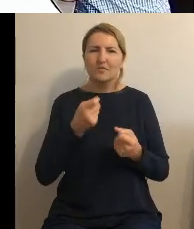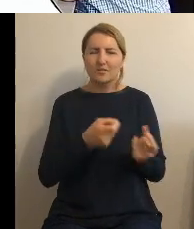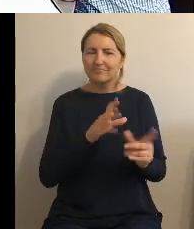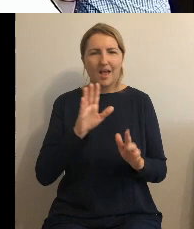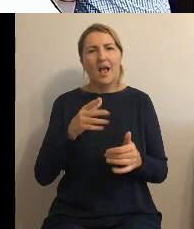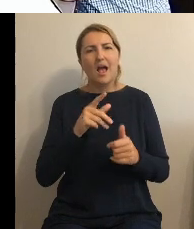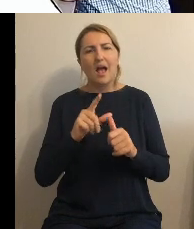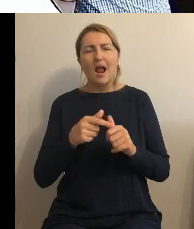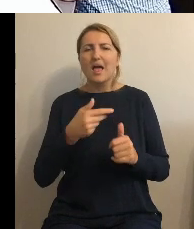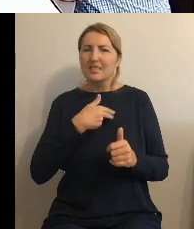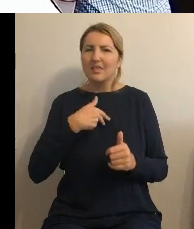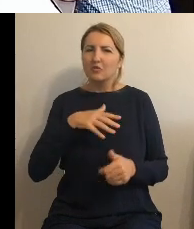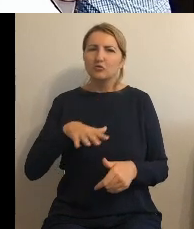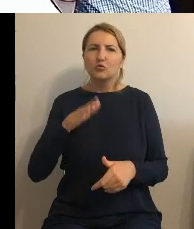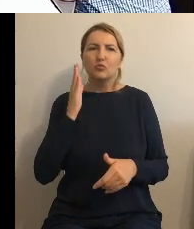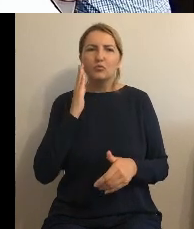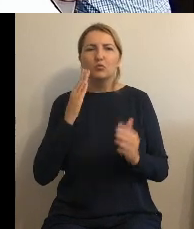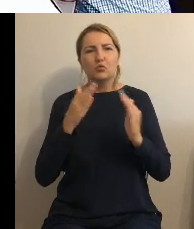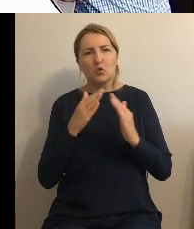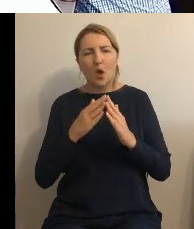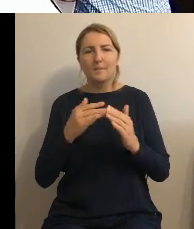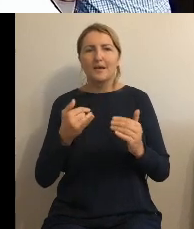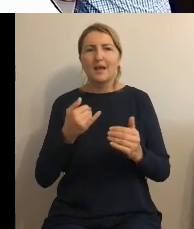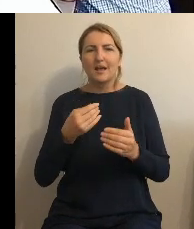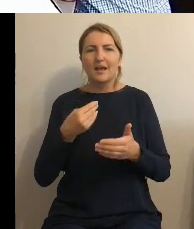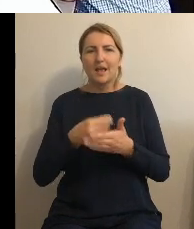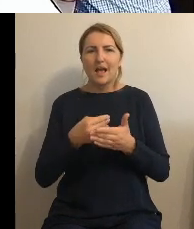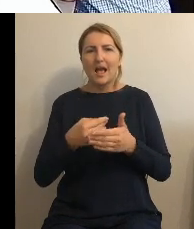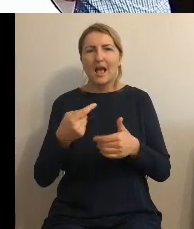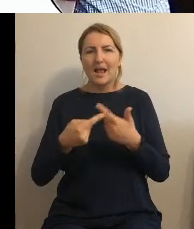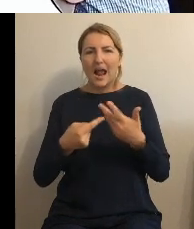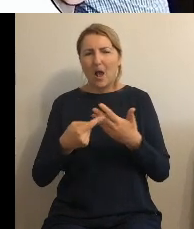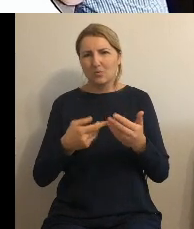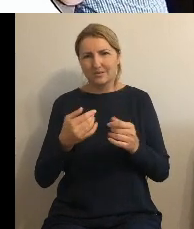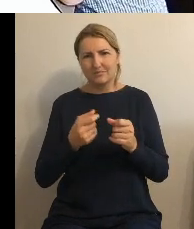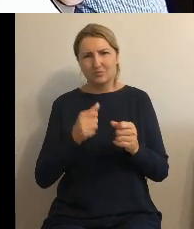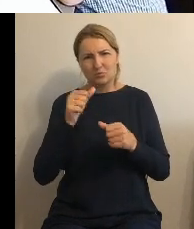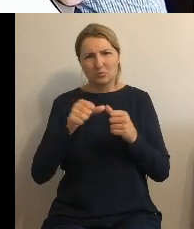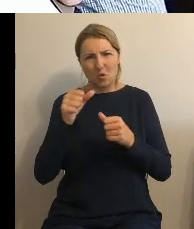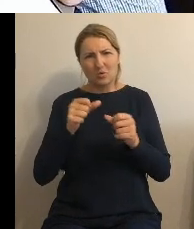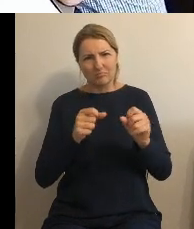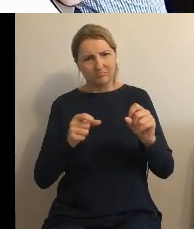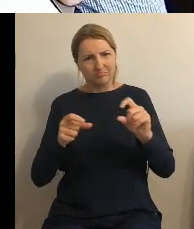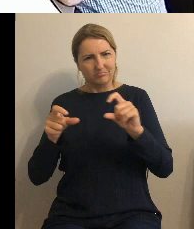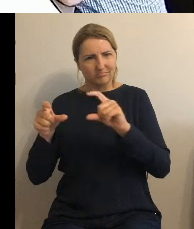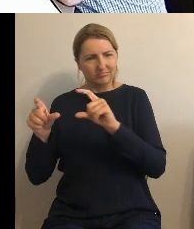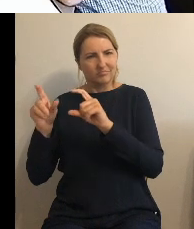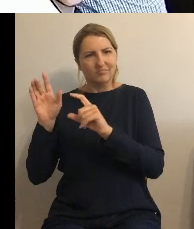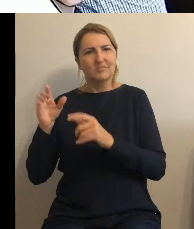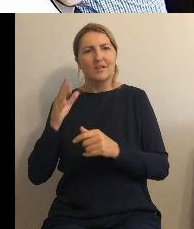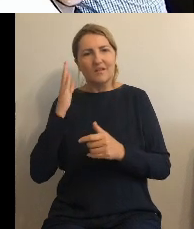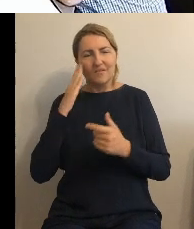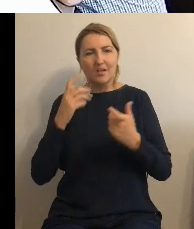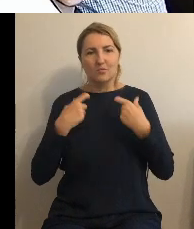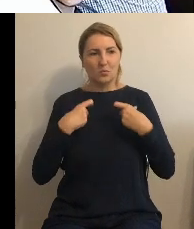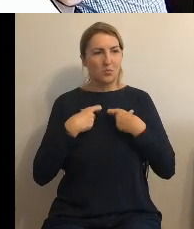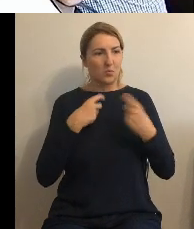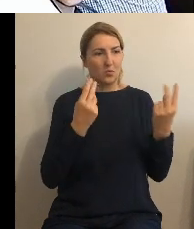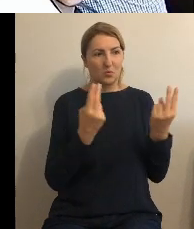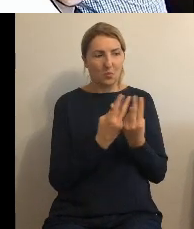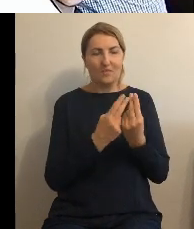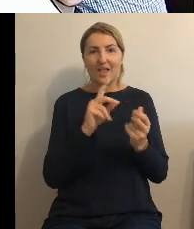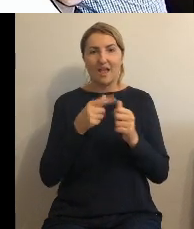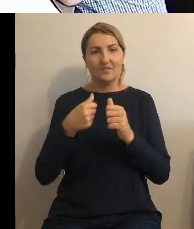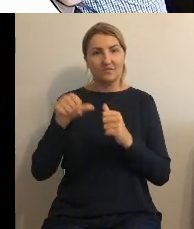domowe które opłacamy też mamy z roku na rok coraz wyższe możemy mieć zużycie nawet identyczne że tyle i tyle tych kilowatów idzie ale w ubiegłym roku płaciliśmy